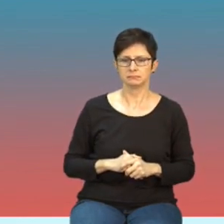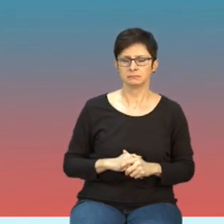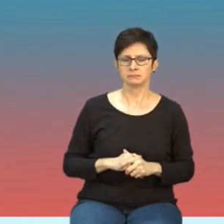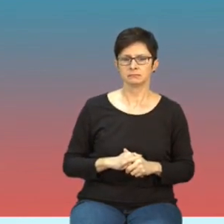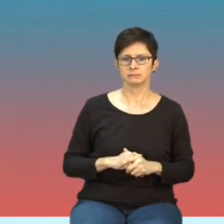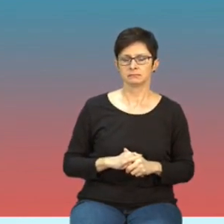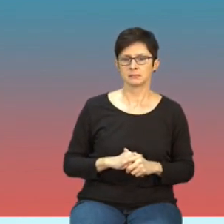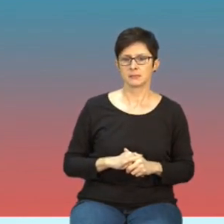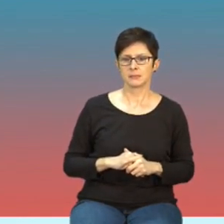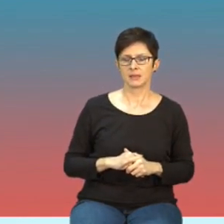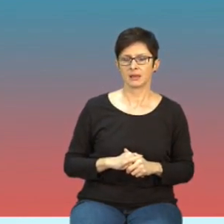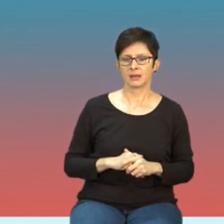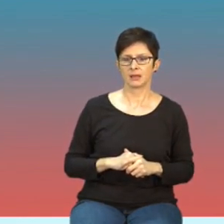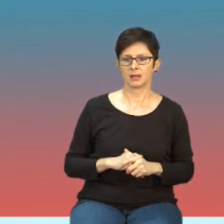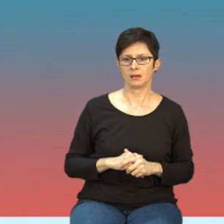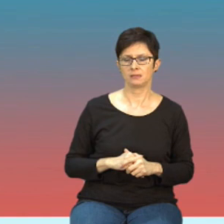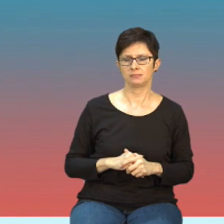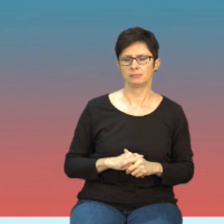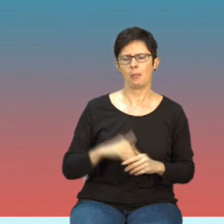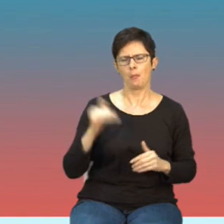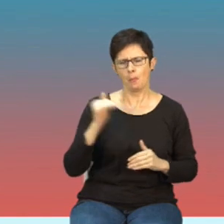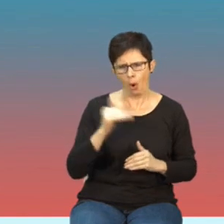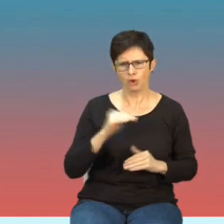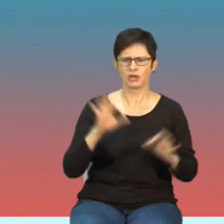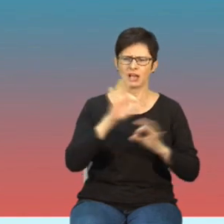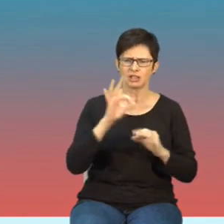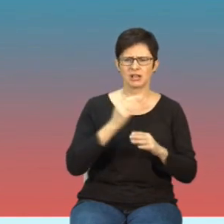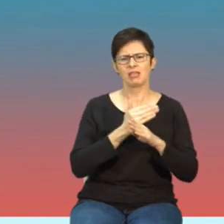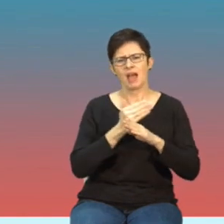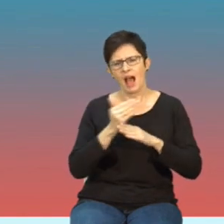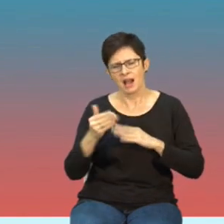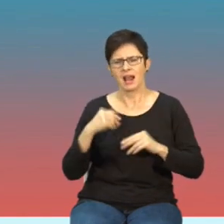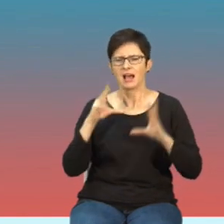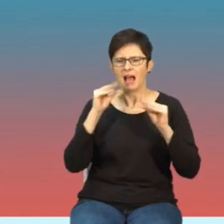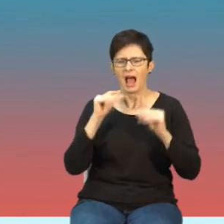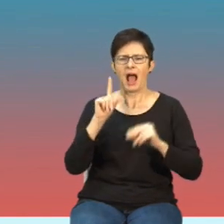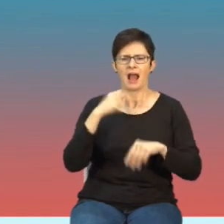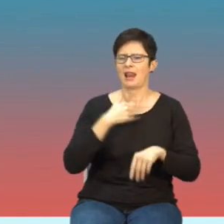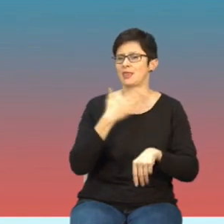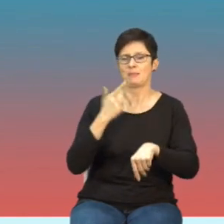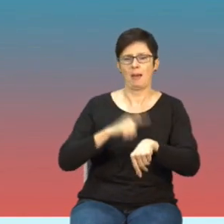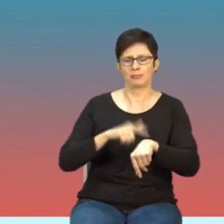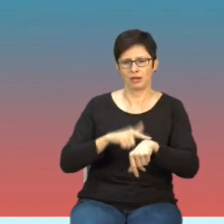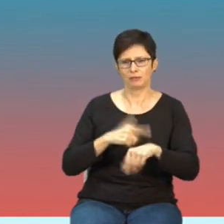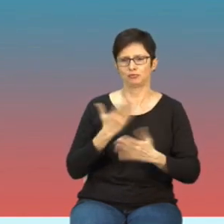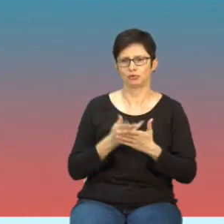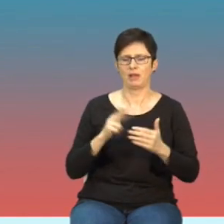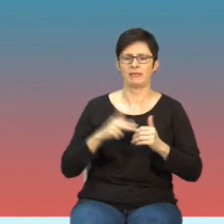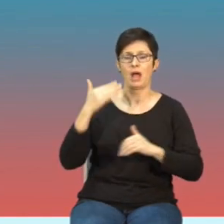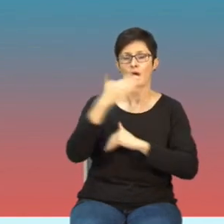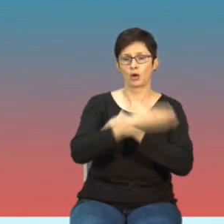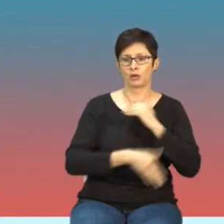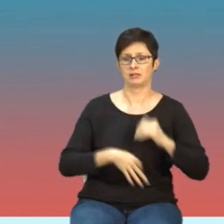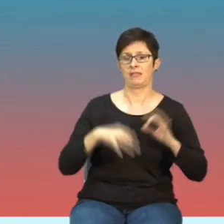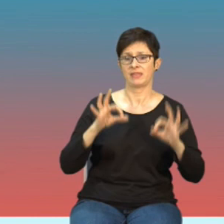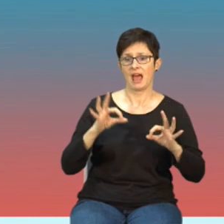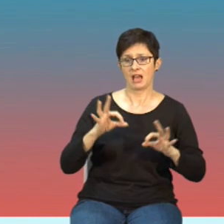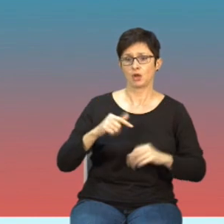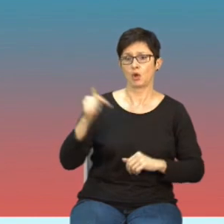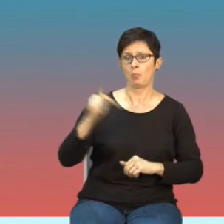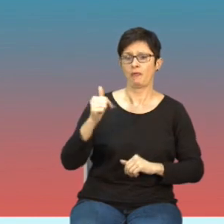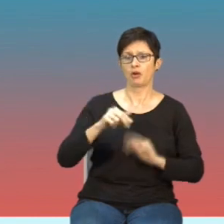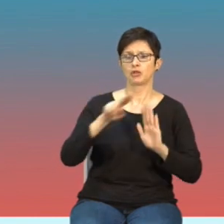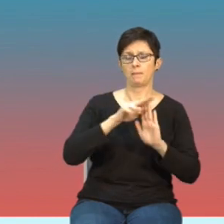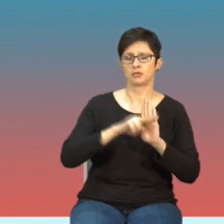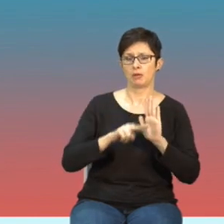no można dalej by było na ten temat dyskutować ale ponieważ czasu nie ma więc tylko na koniec że obecnie obowiązujące przepisy w